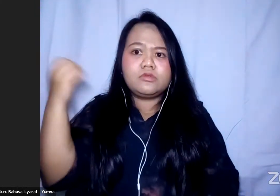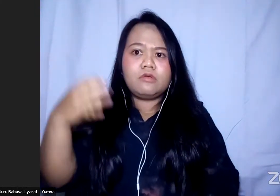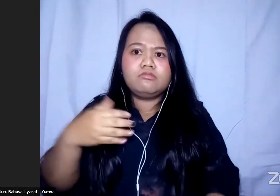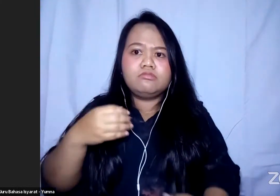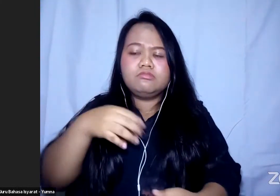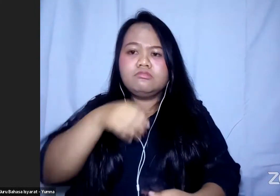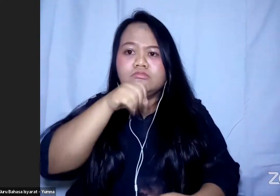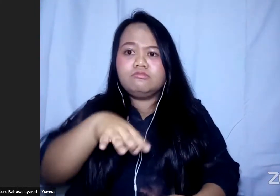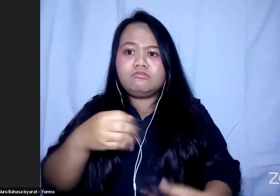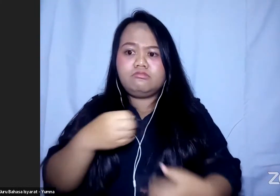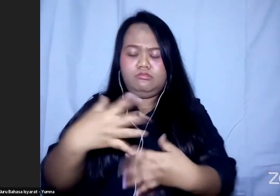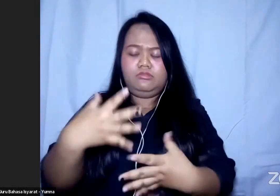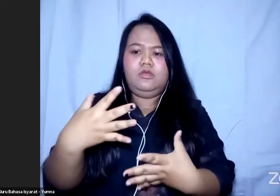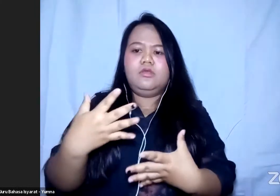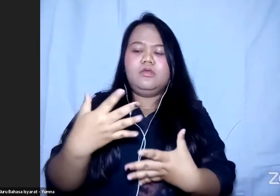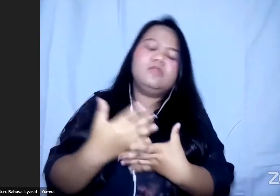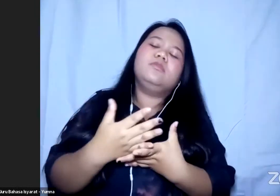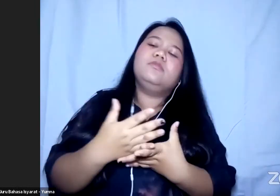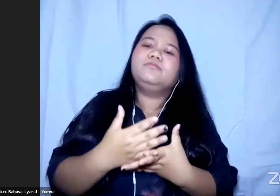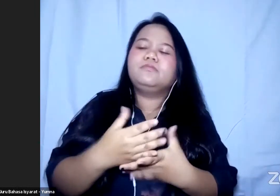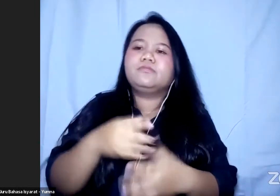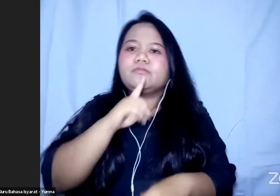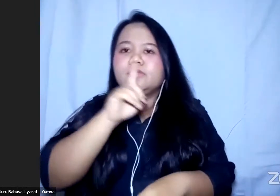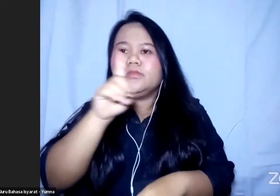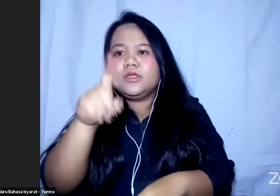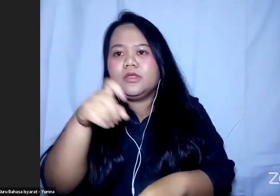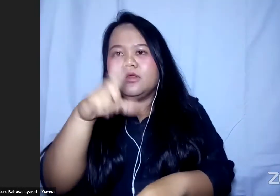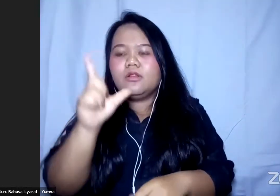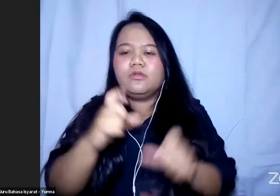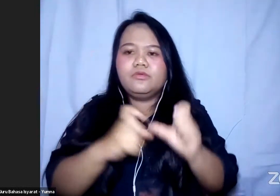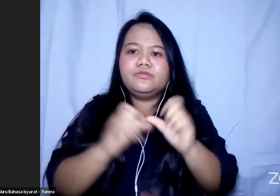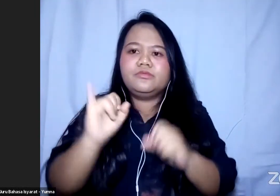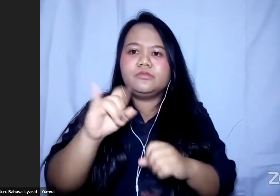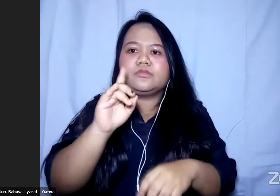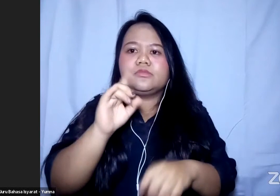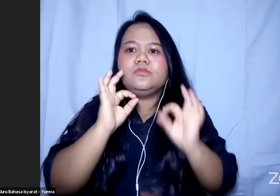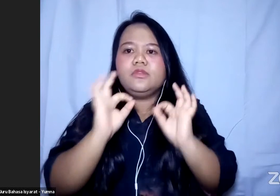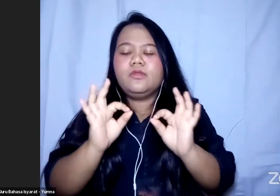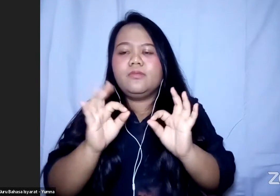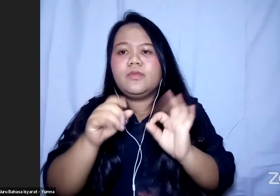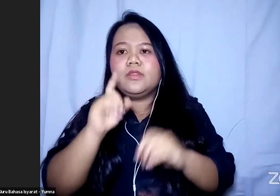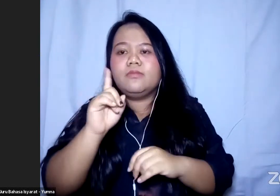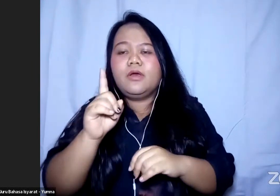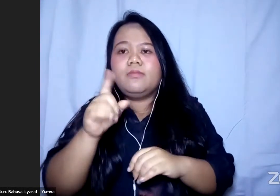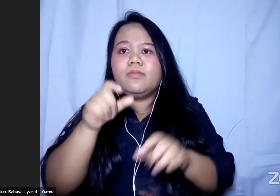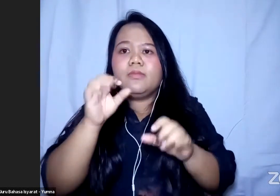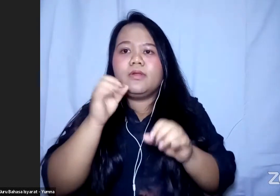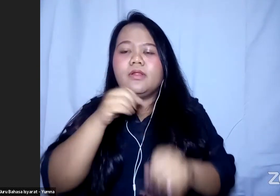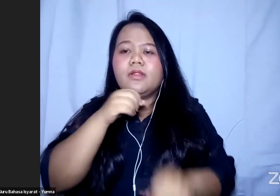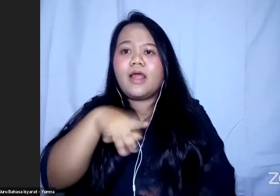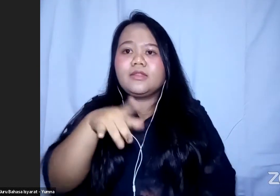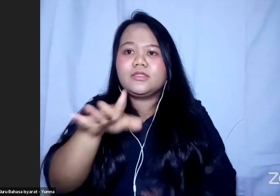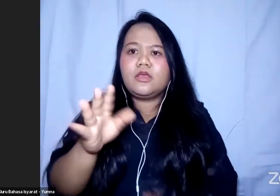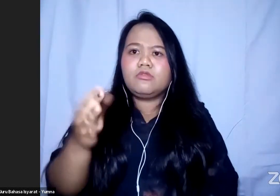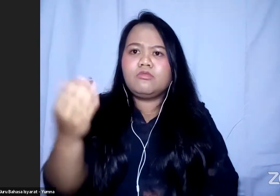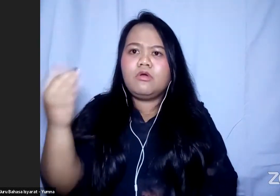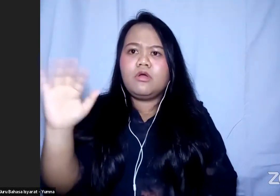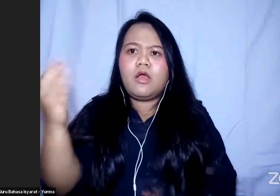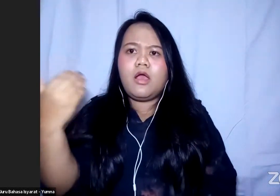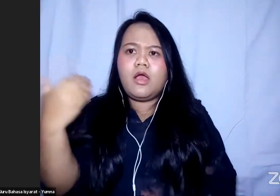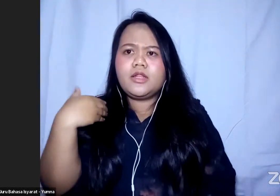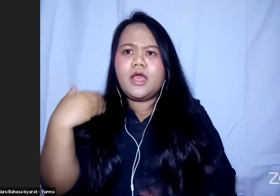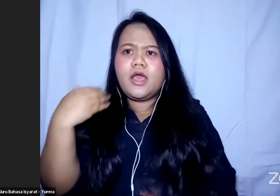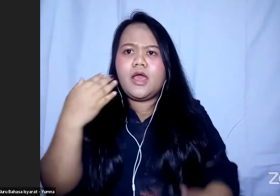Dan pertanyaan bulus ini tepat sekali ya Karena justru lansia itu Kehilangan interaksi sosial